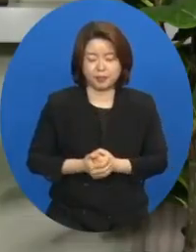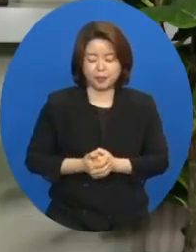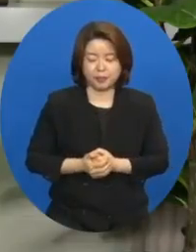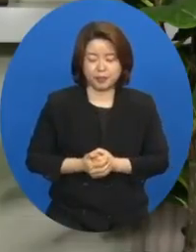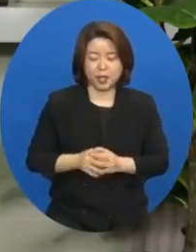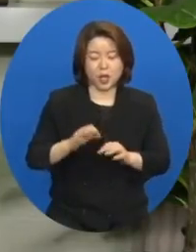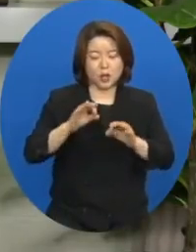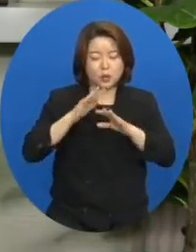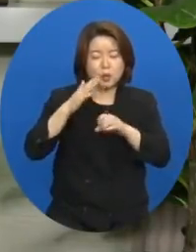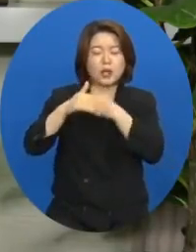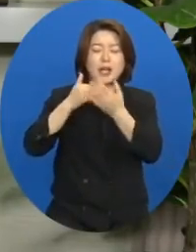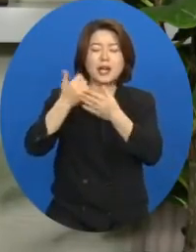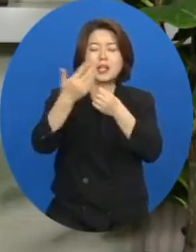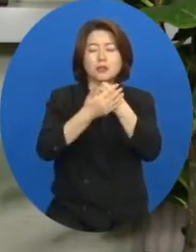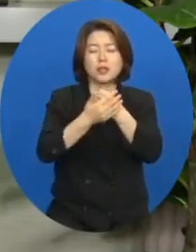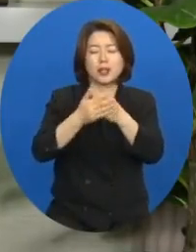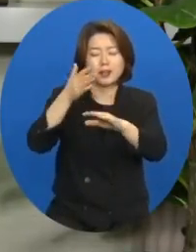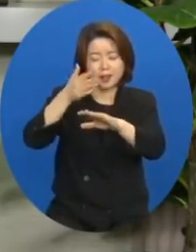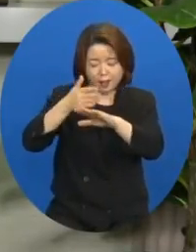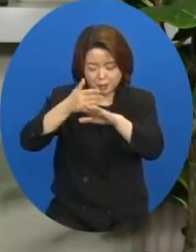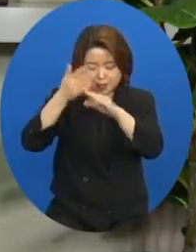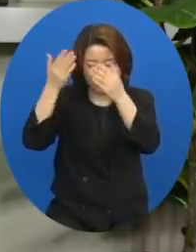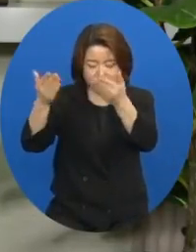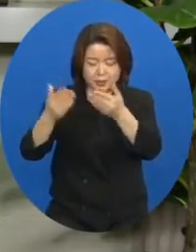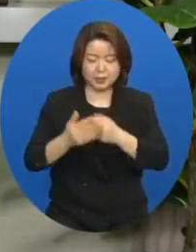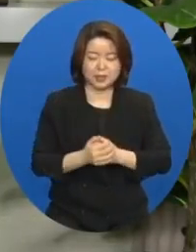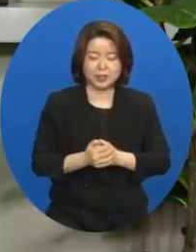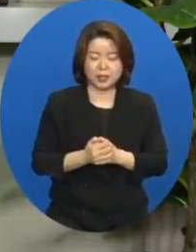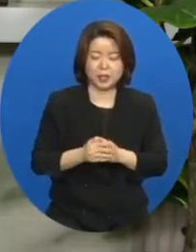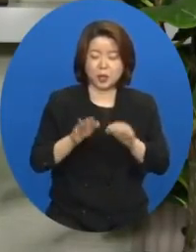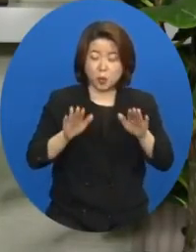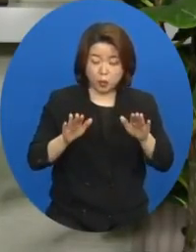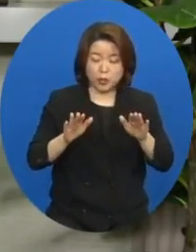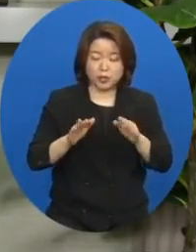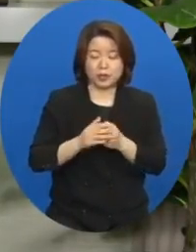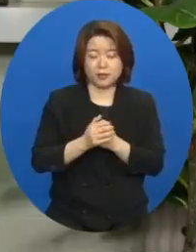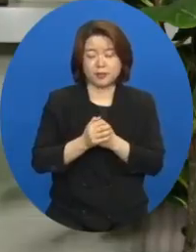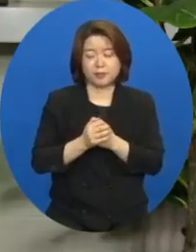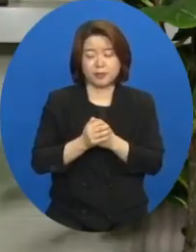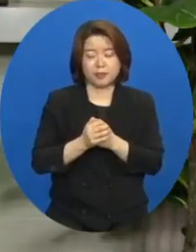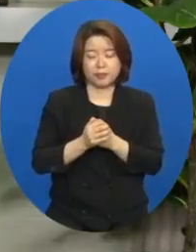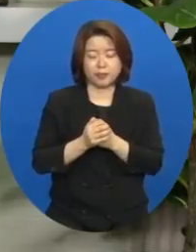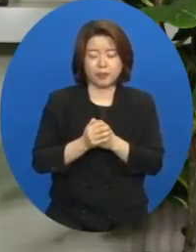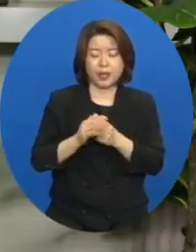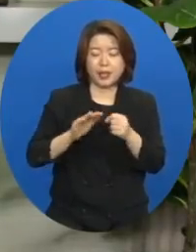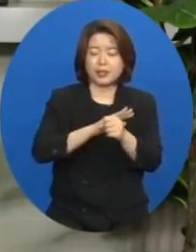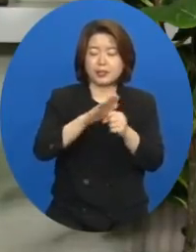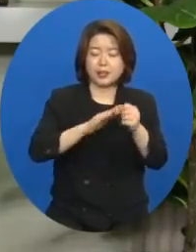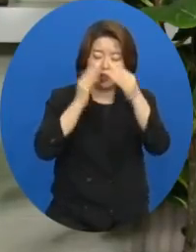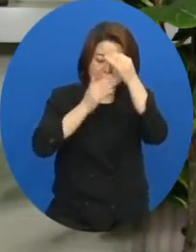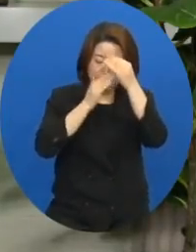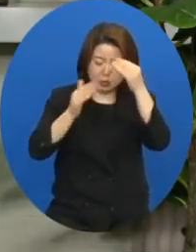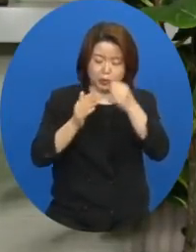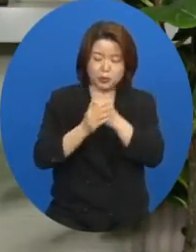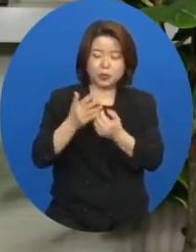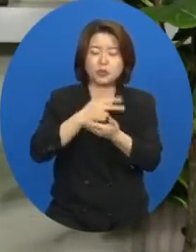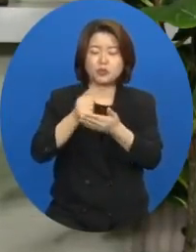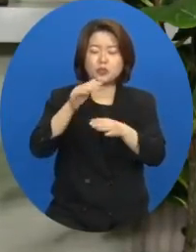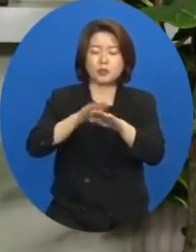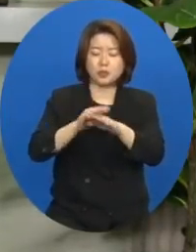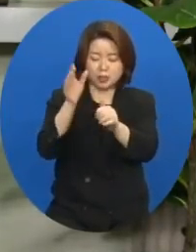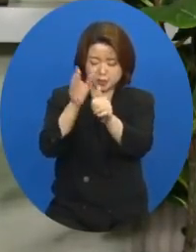놀라우신 하나님의 은혜를 감사합니다. 오늘도 사랑하는 성도들을 주님의 손에